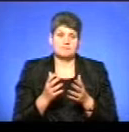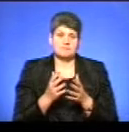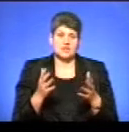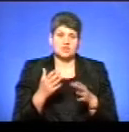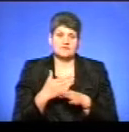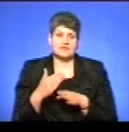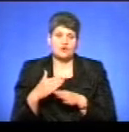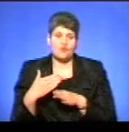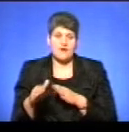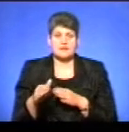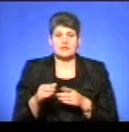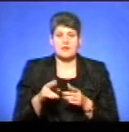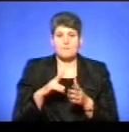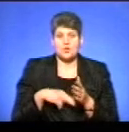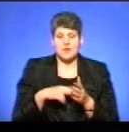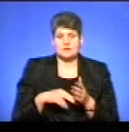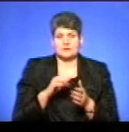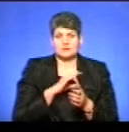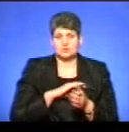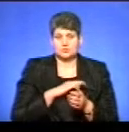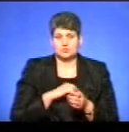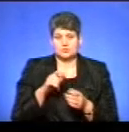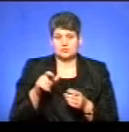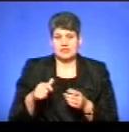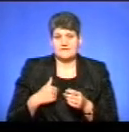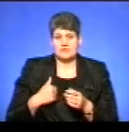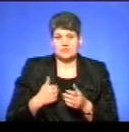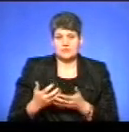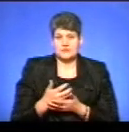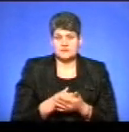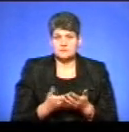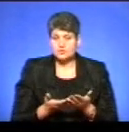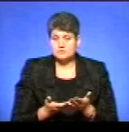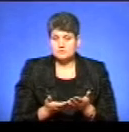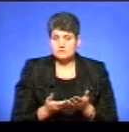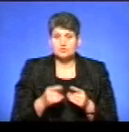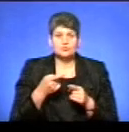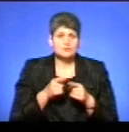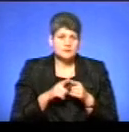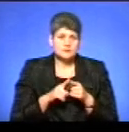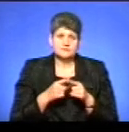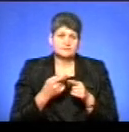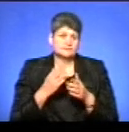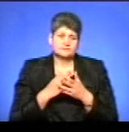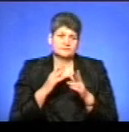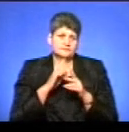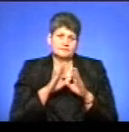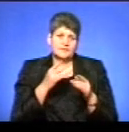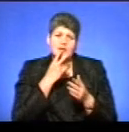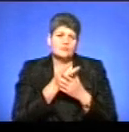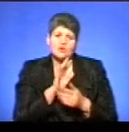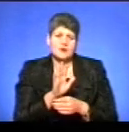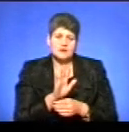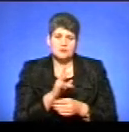податку на доходи фізичних осіб та військового збору. Тому таке зростання є статичним і не свідчить про